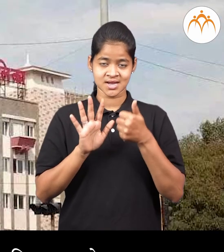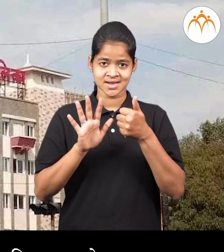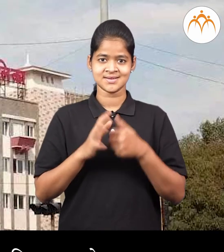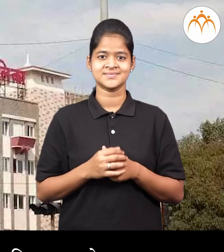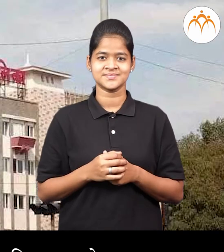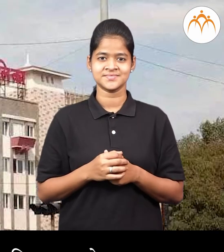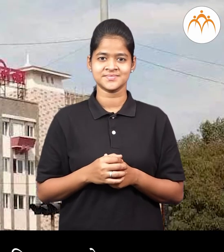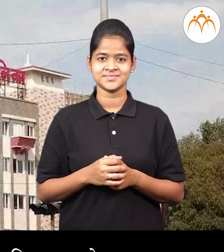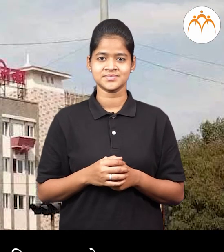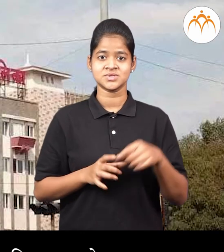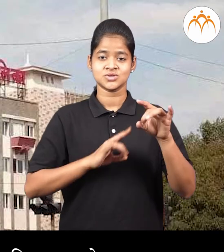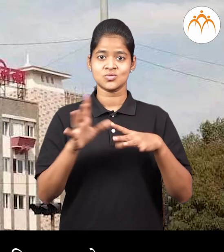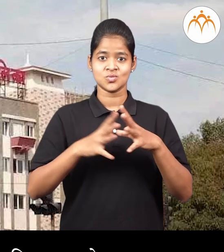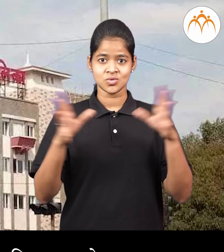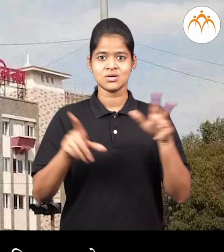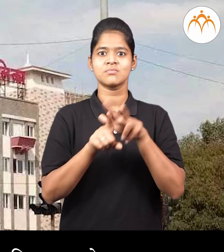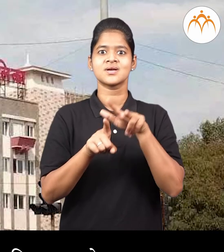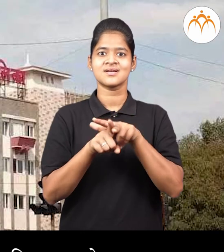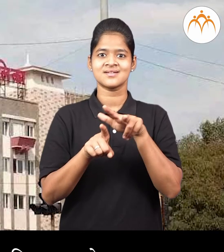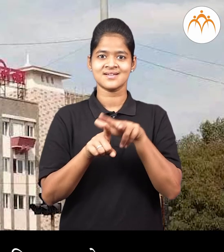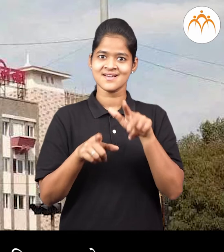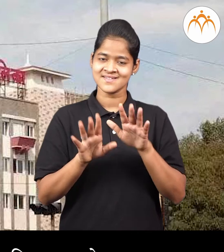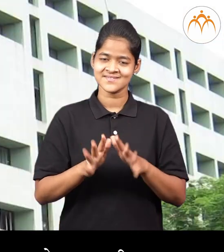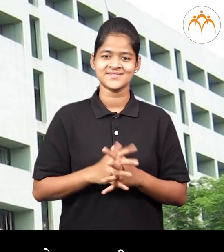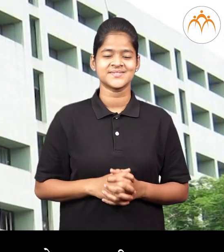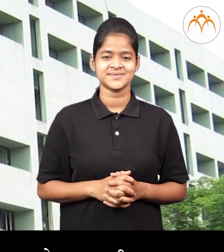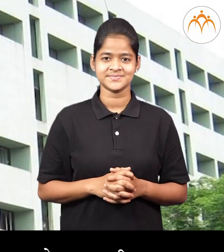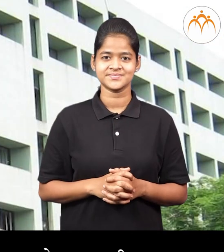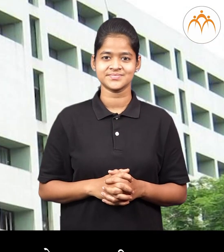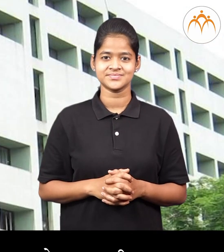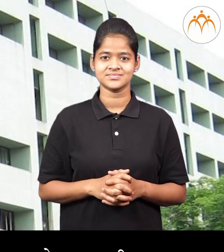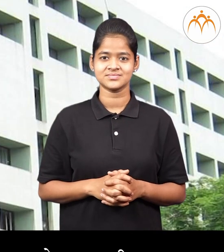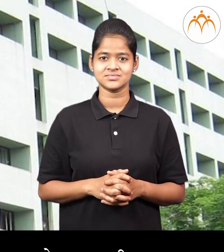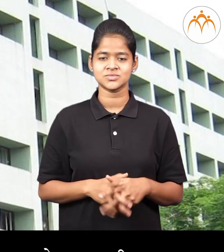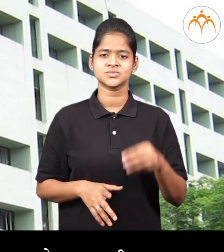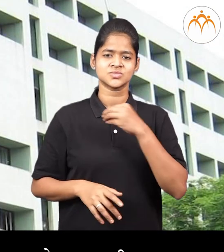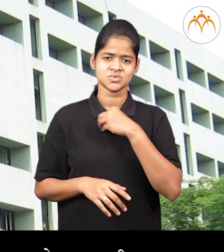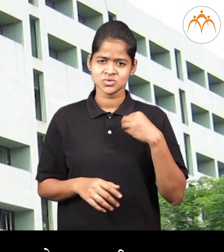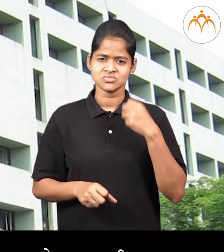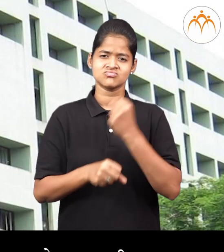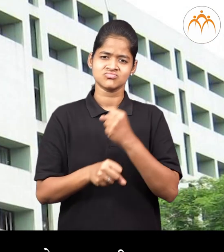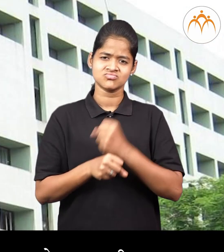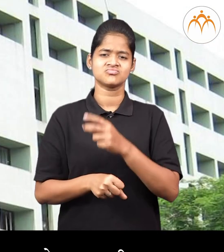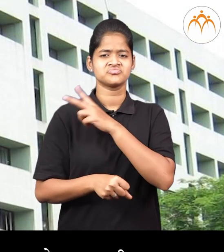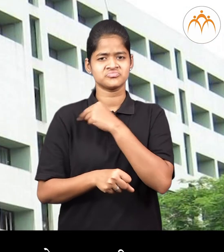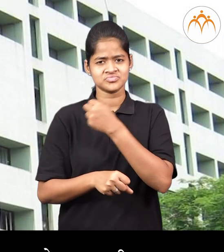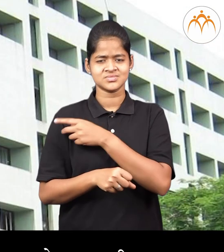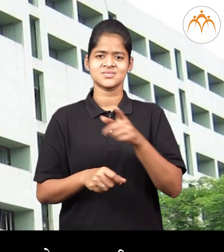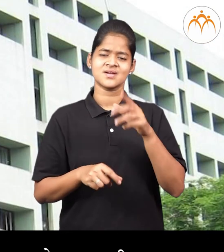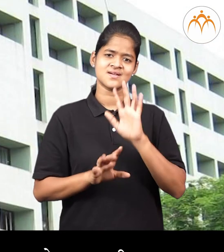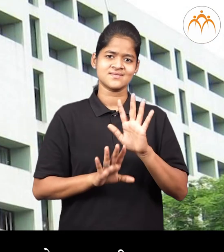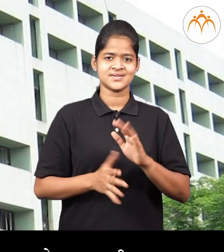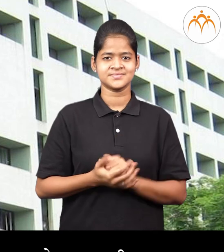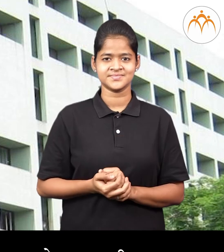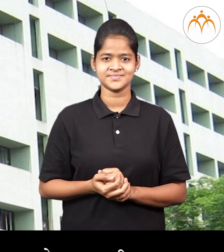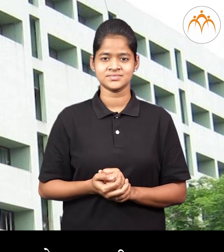मोठ्या शह अधरात नगर पाली कासते, तीचा तरफे वईद्यकिया उपचार देनारी रुग्णाले चालविली